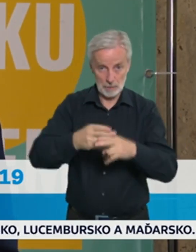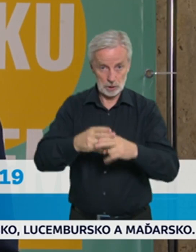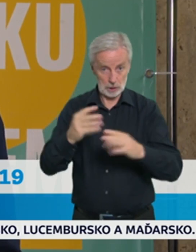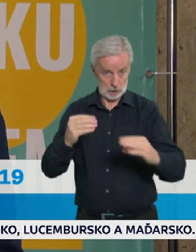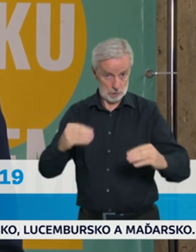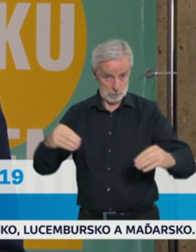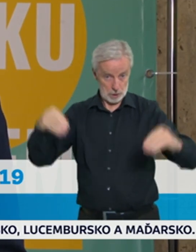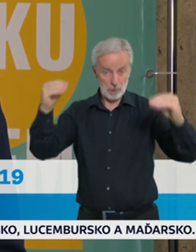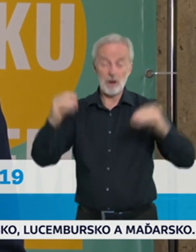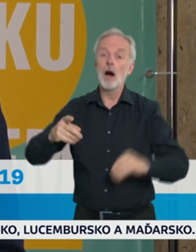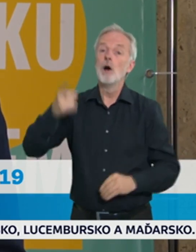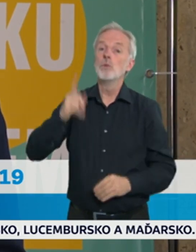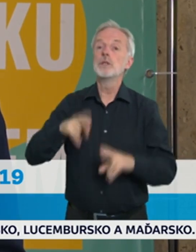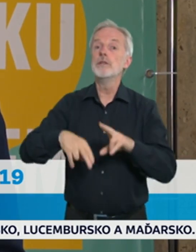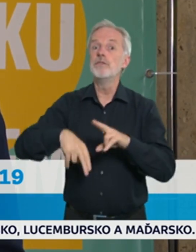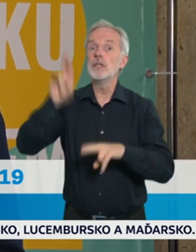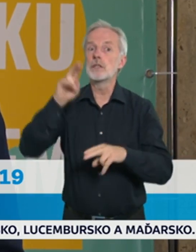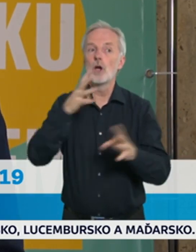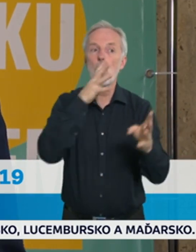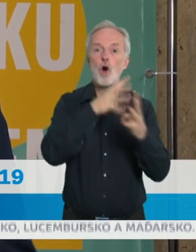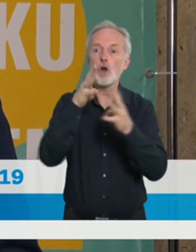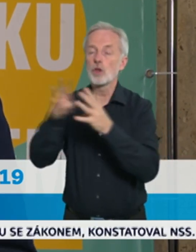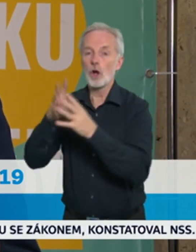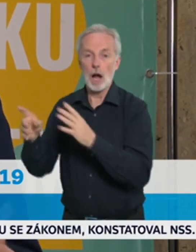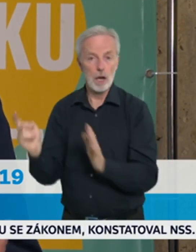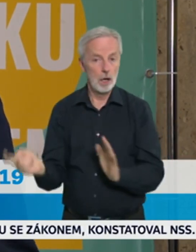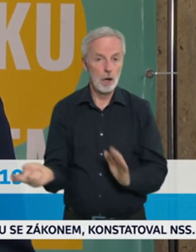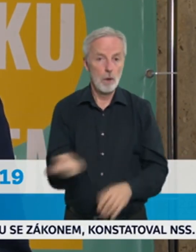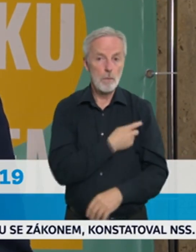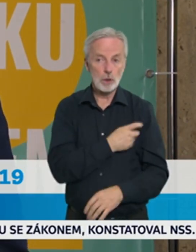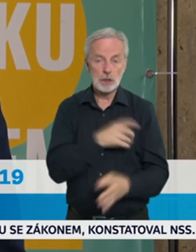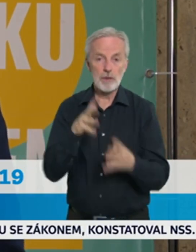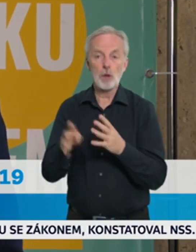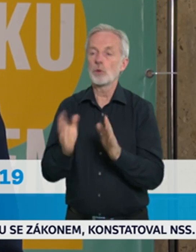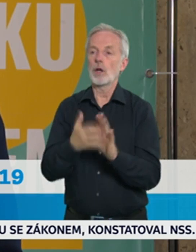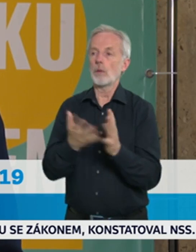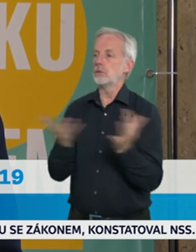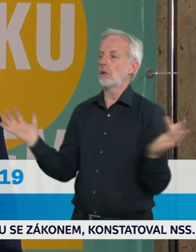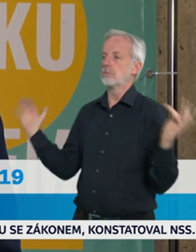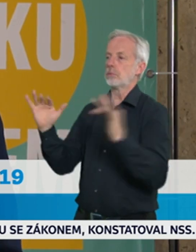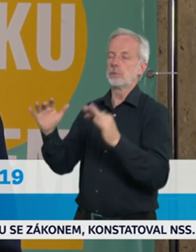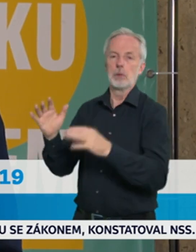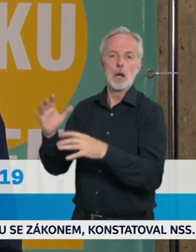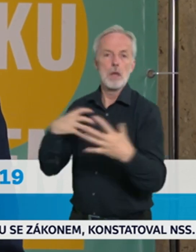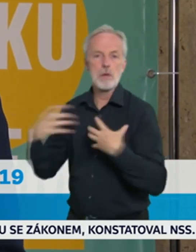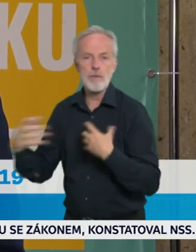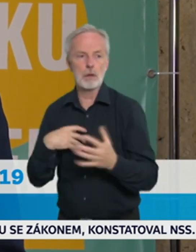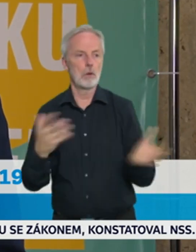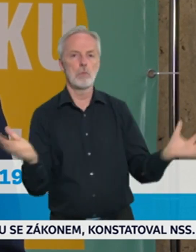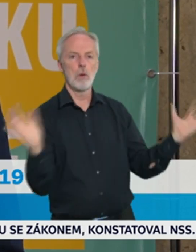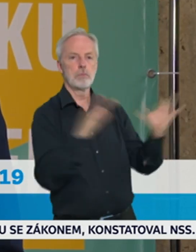kontrolovali, že se nebudou na nějakých hromadných akcích a podobně, kde zkátka je velký počet lidí